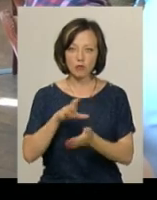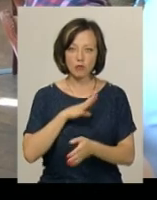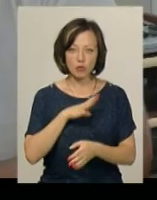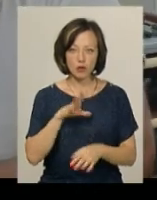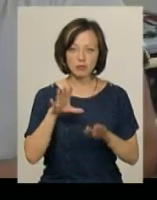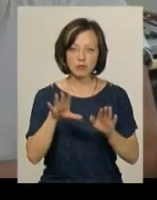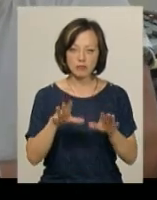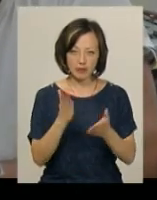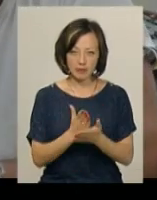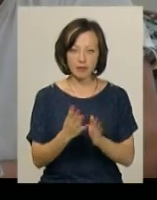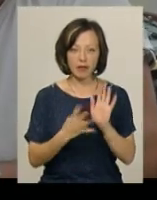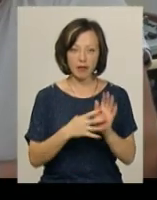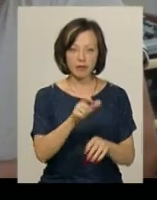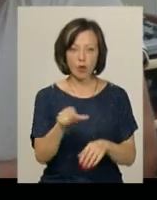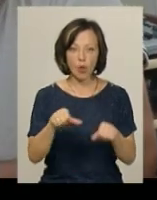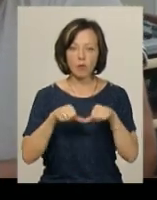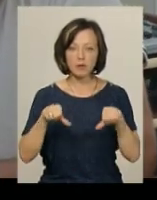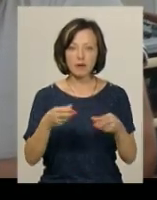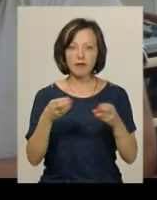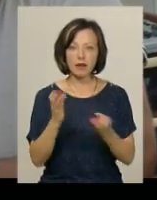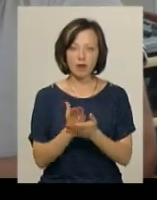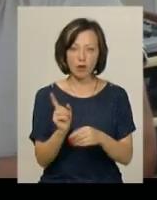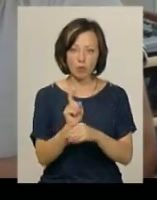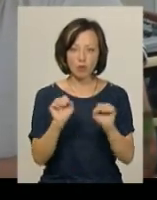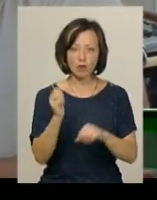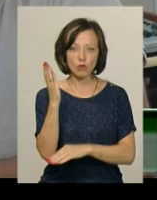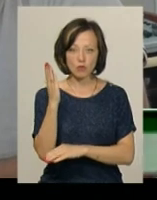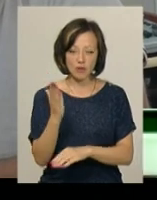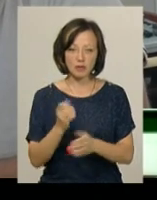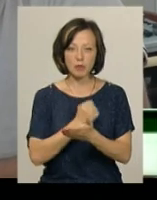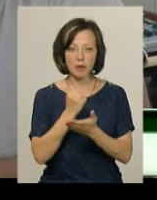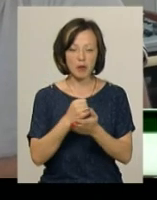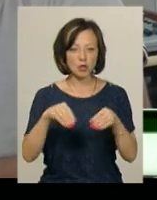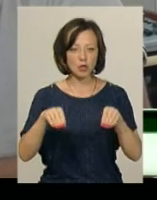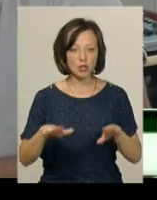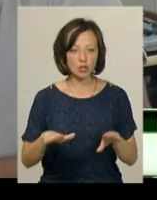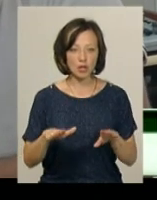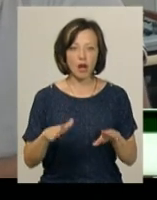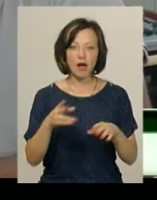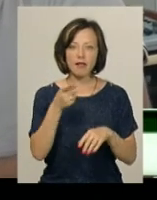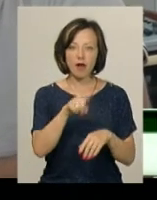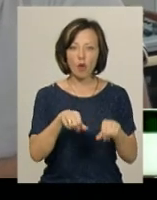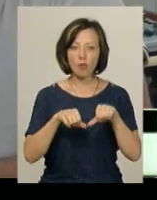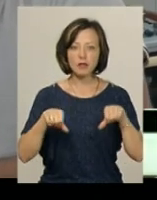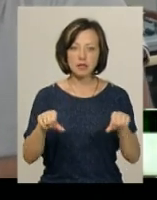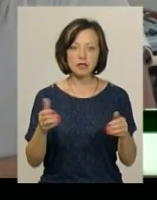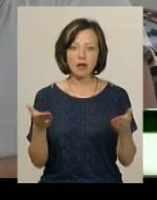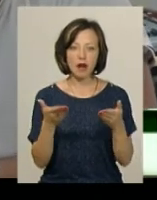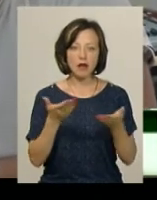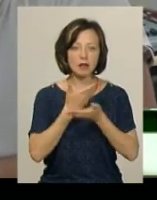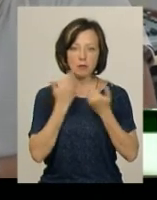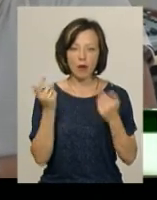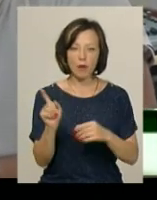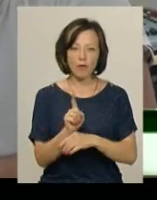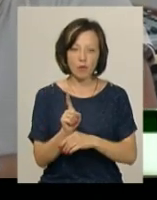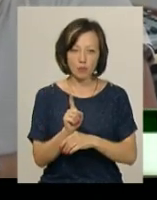були присутні 9. Ті комісії, де є кворум, можуть голосувати, приймати рішення. Та комісія, яка не має